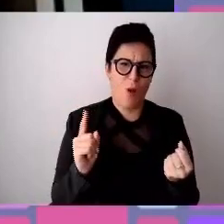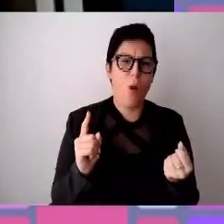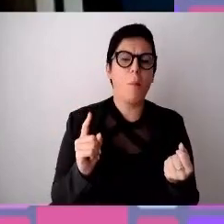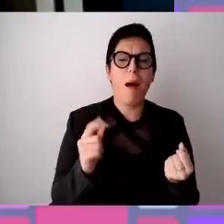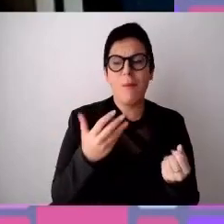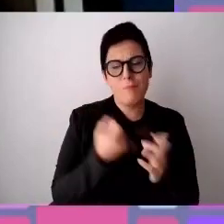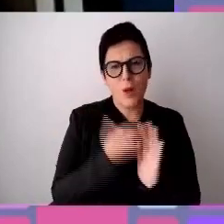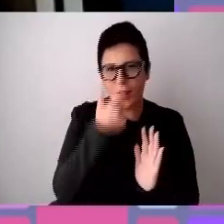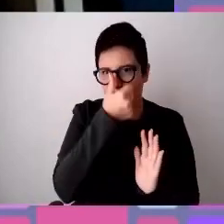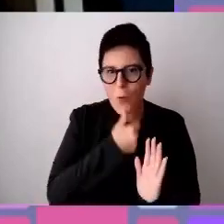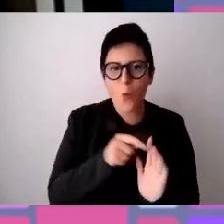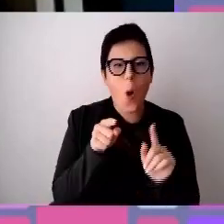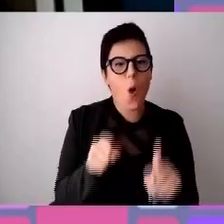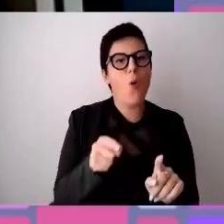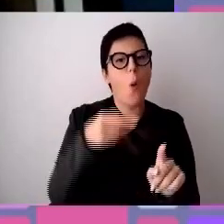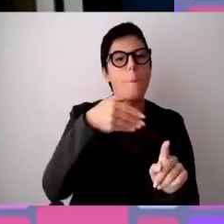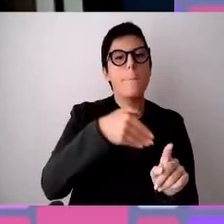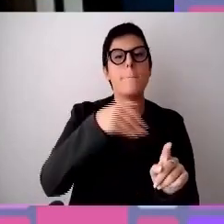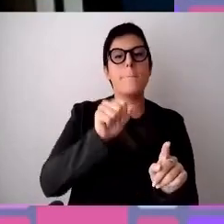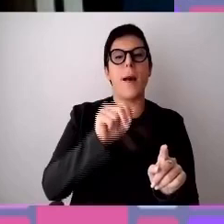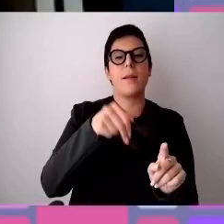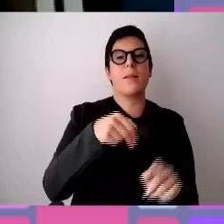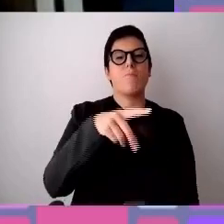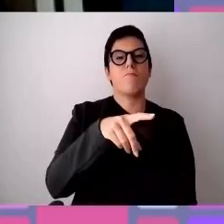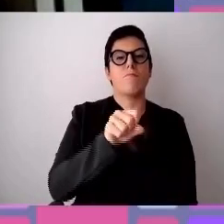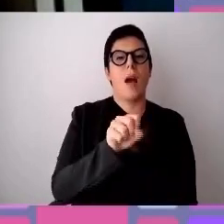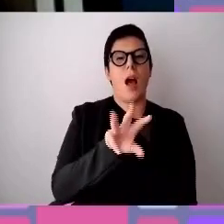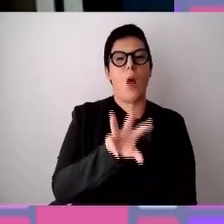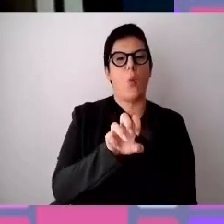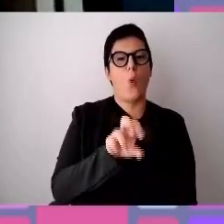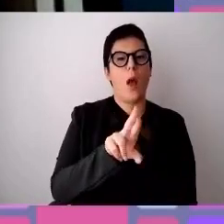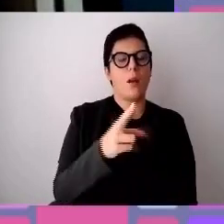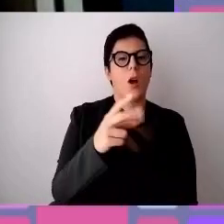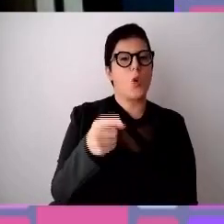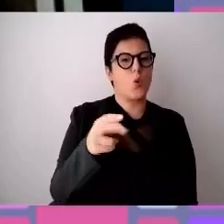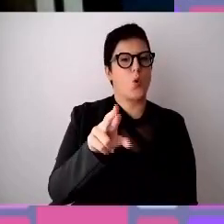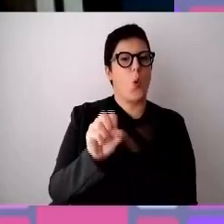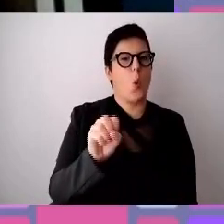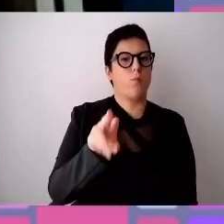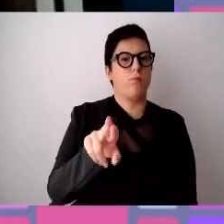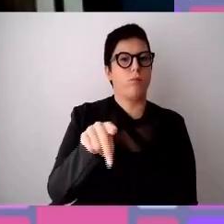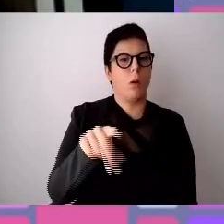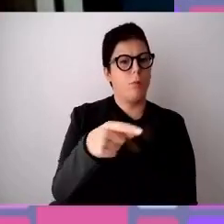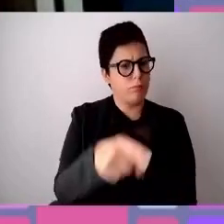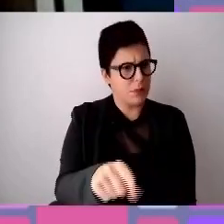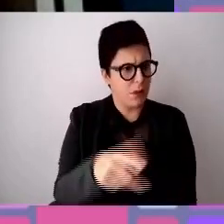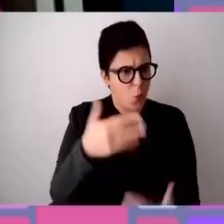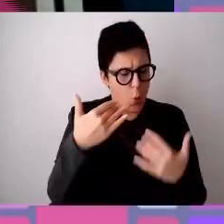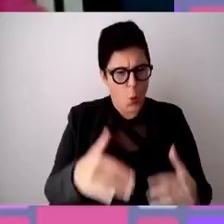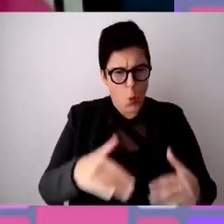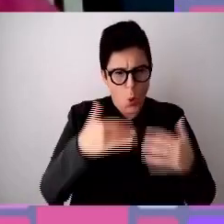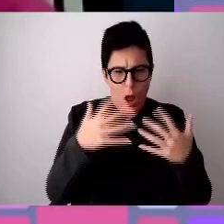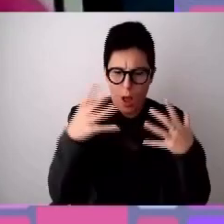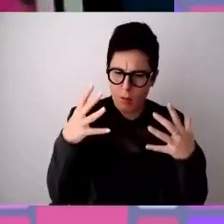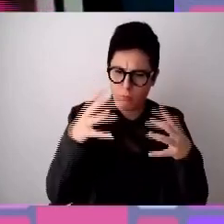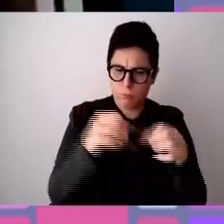di intraprendenza che è in questo caso, perché è un grande gruppo che si impegna realmente non solo a parole ma nei fatti, quindi l'evento di oggi,